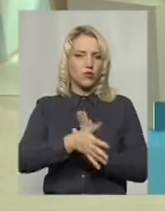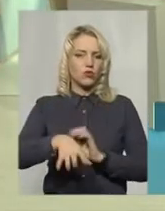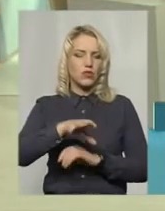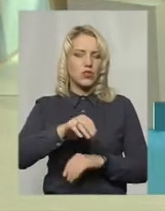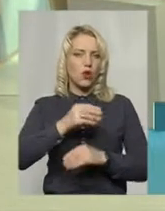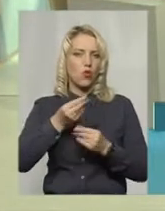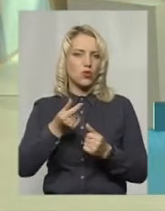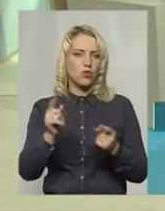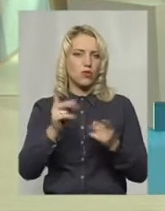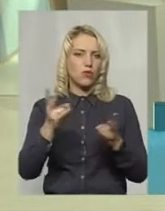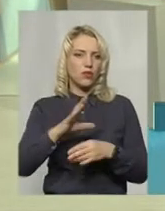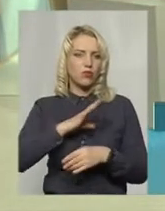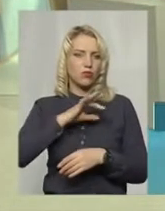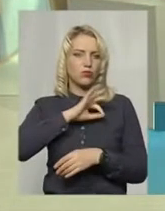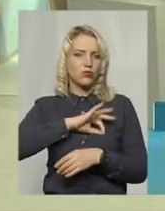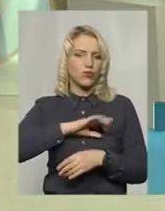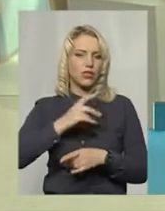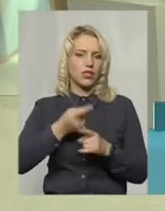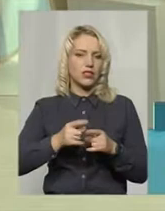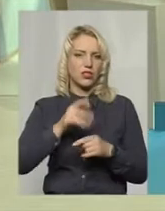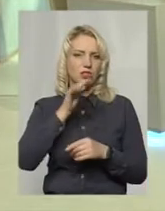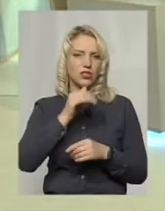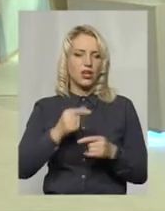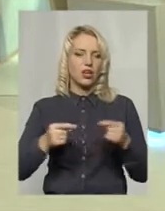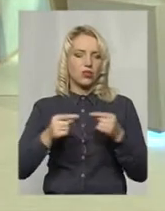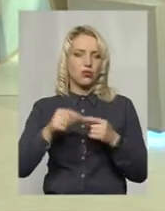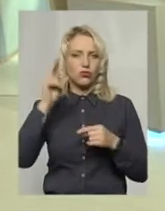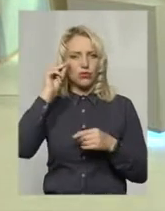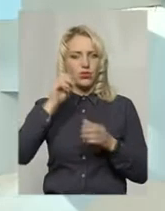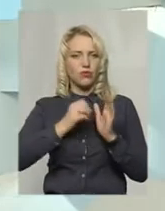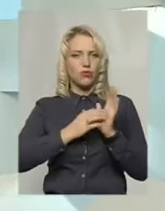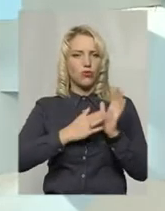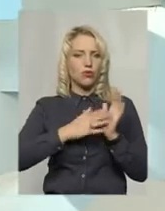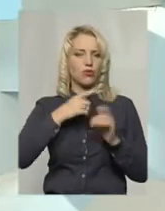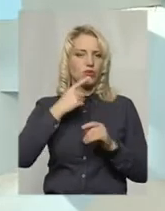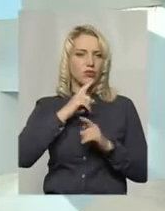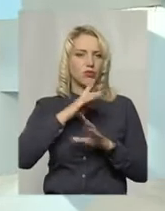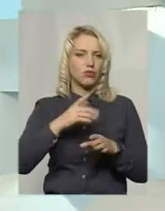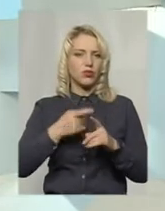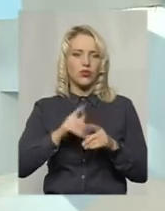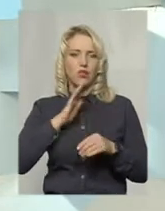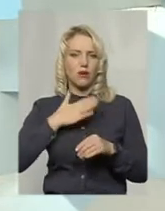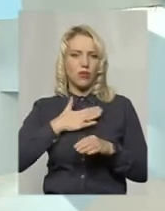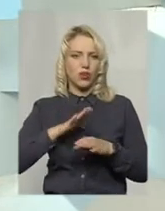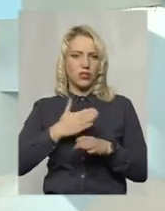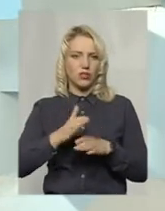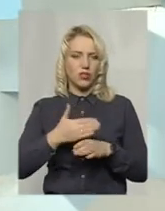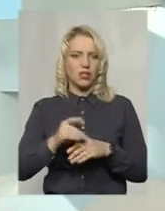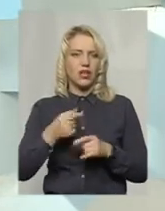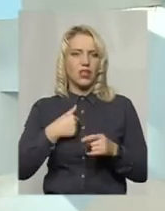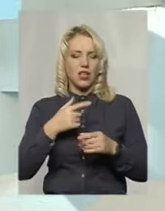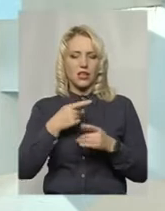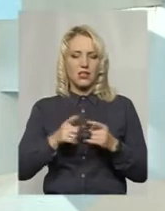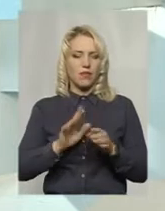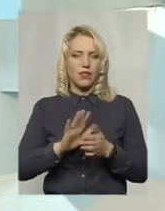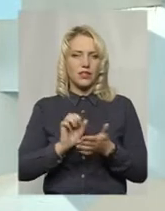вони мали освоїти на цей час. Зараз точну цифру я назвати не буду, тому що це не моя частина, і я цим не